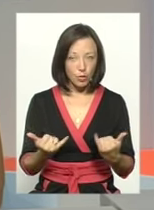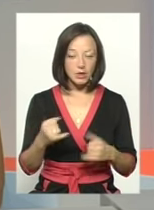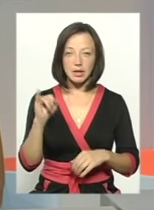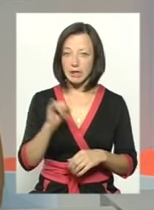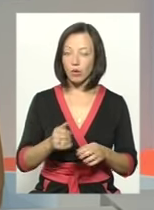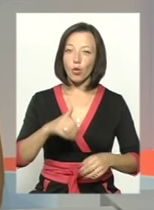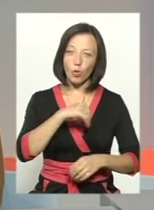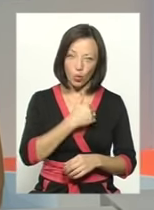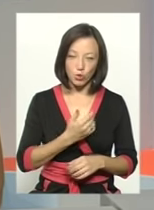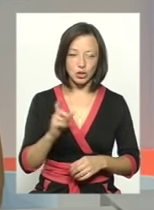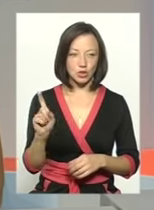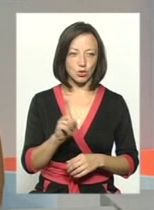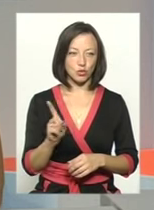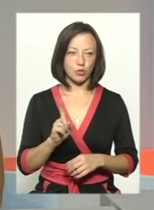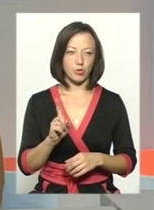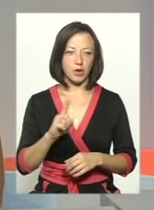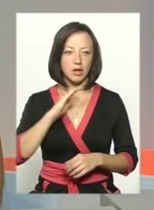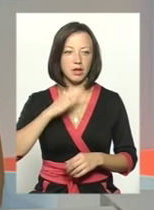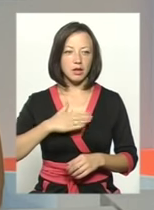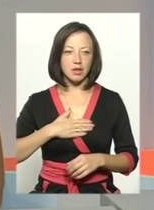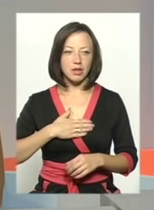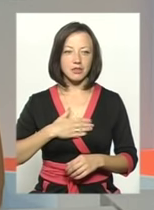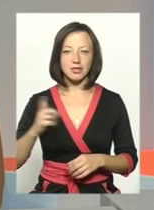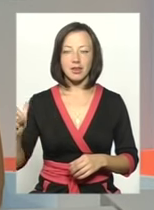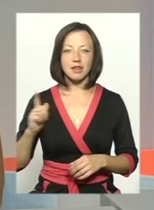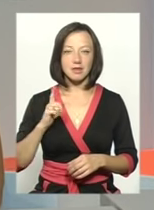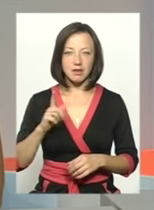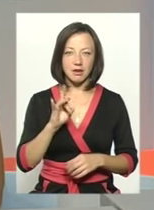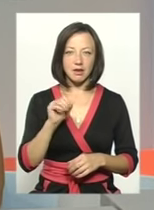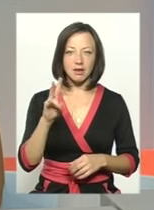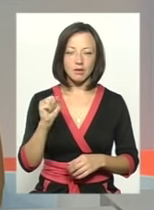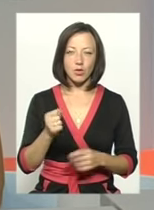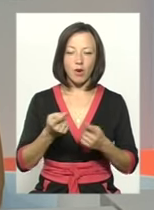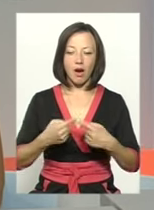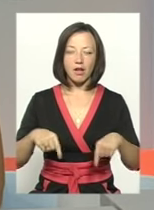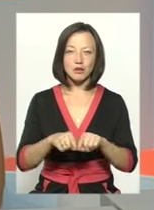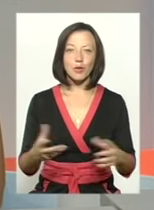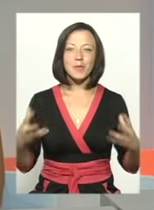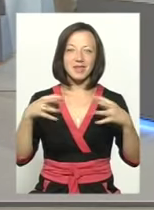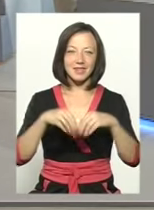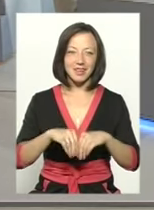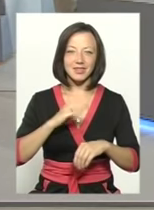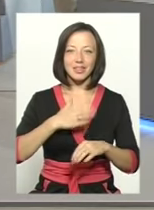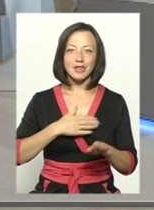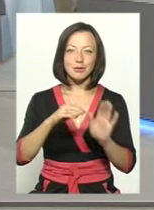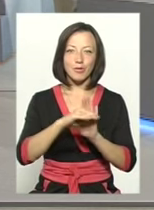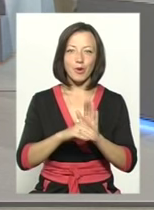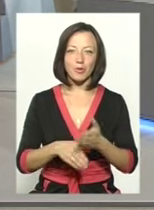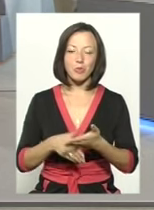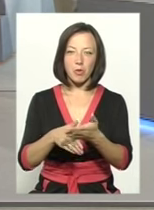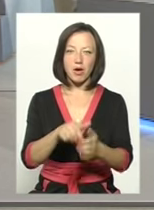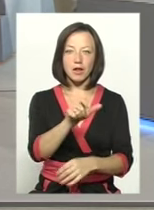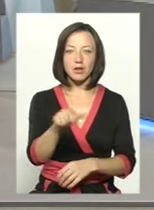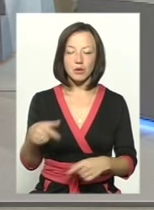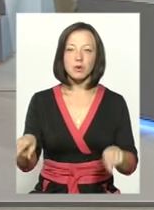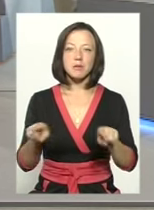звичайно, хочеться, щоб наша з Каріною галузь об'єдналася і наші програми допомагали людям